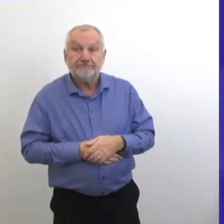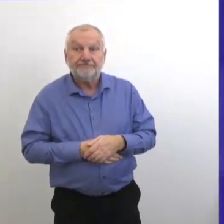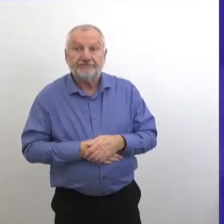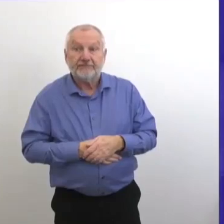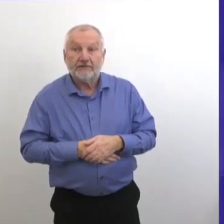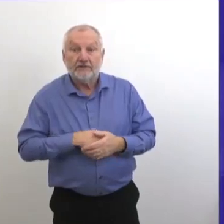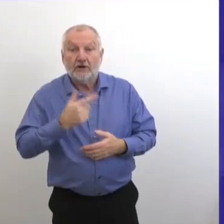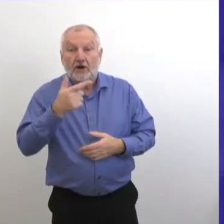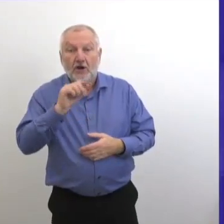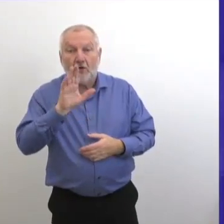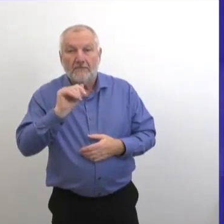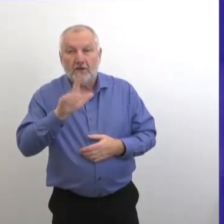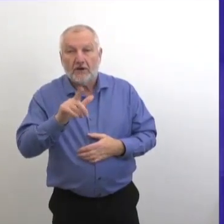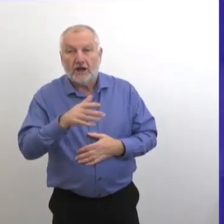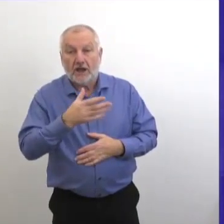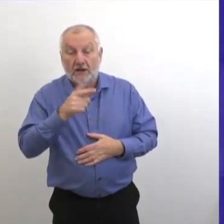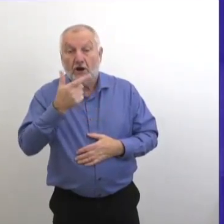Shannon.